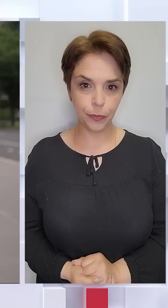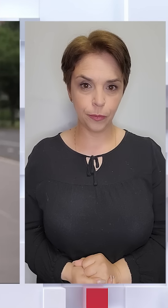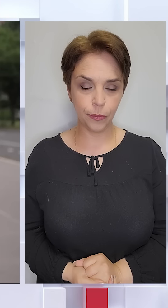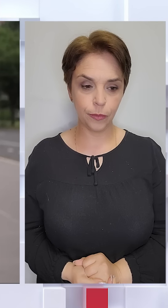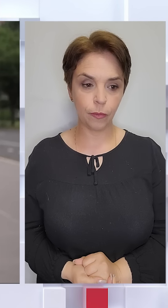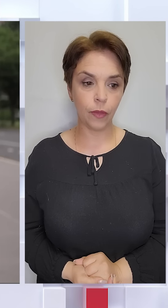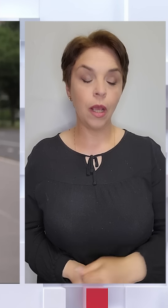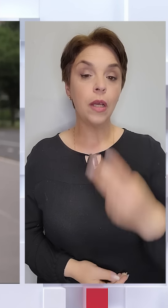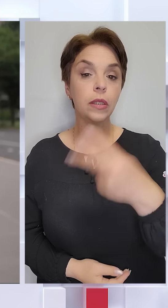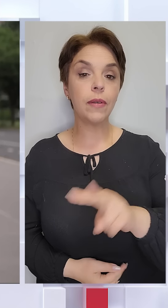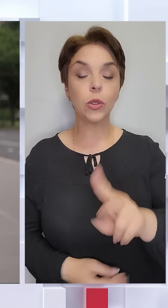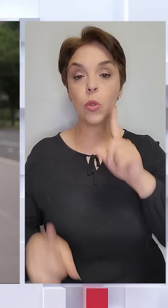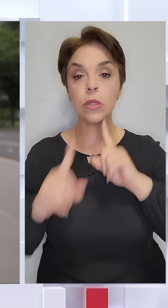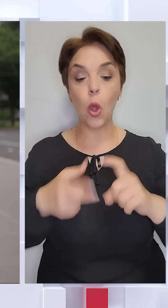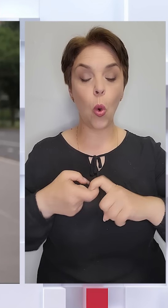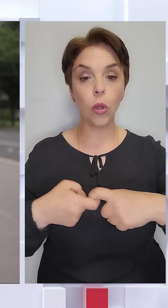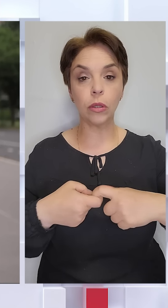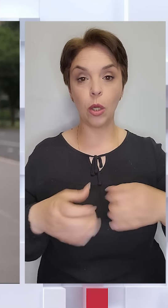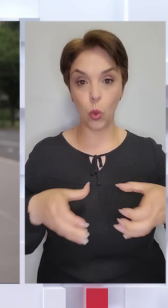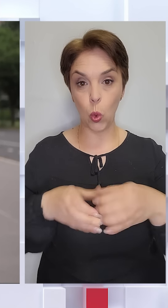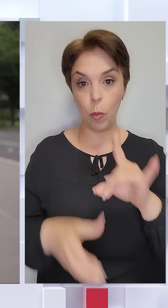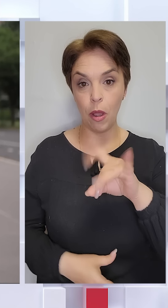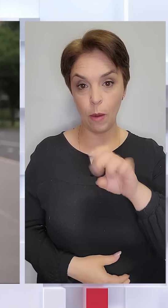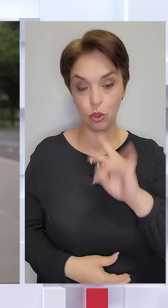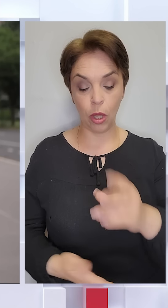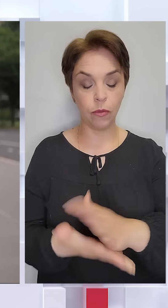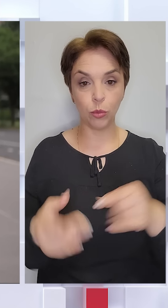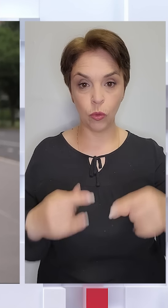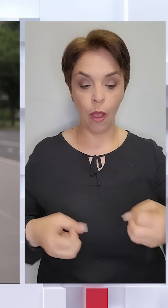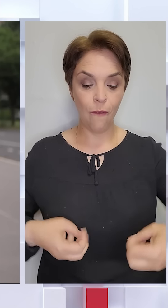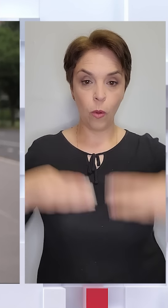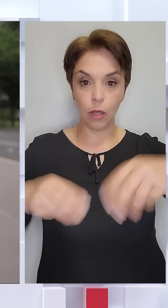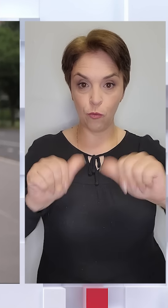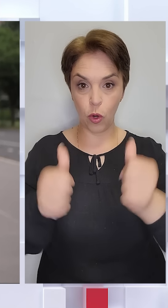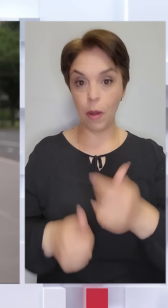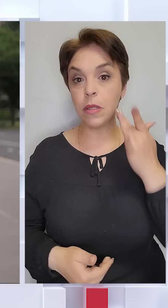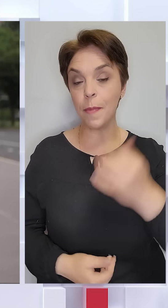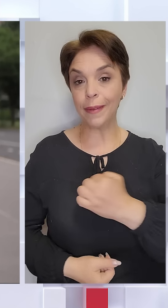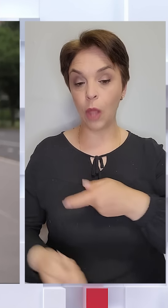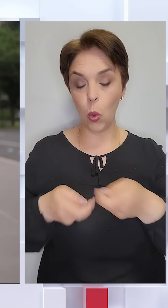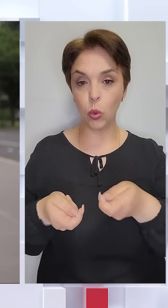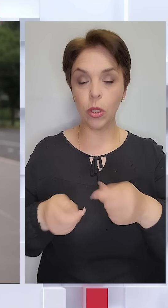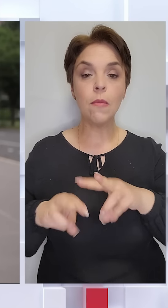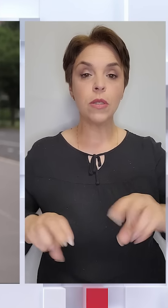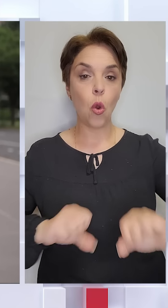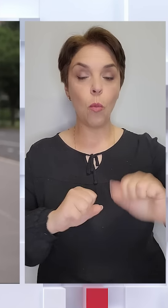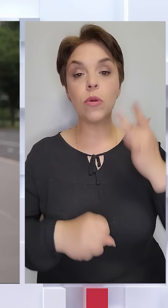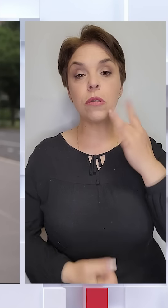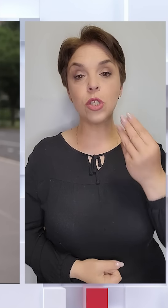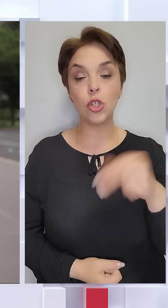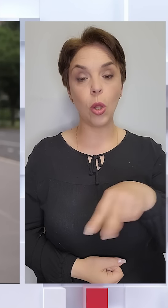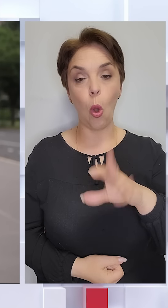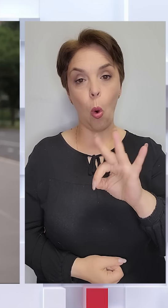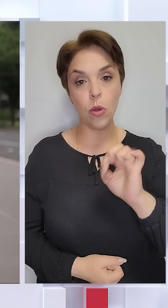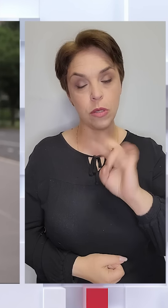22-ге засідання контактної групи «Рамштайн» відбувається сьогодні в онлайн-форматі. Пентагону його координує міністр оборони Сполучених Штатів Ллойд